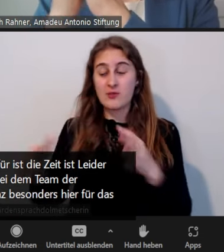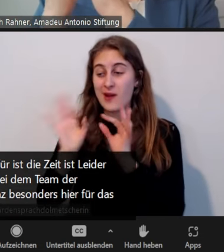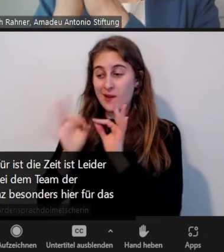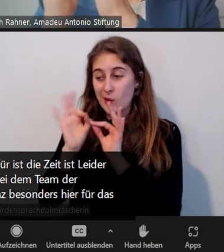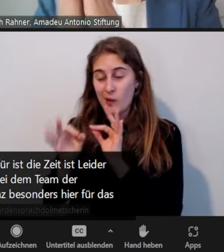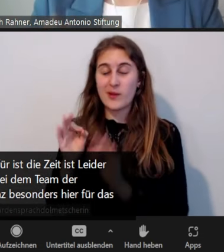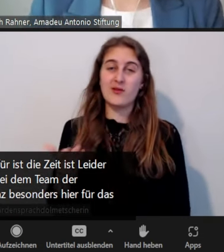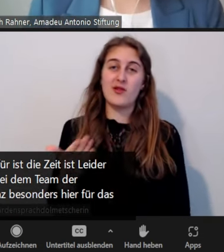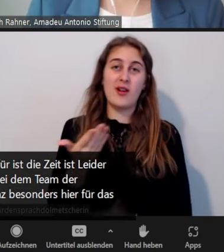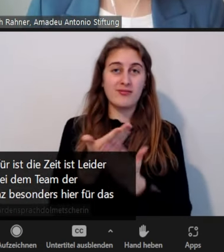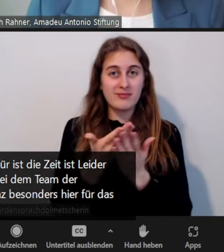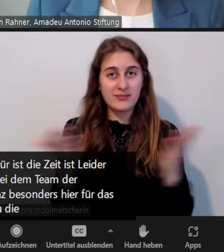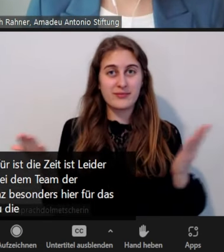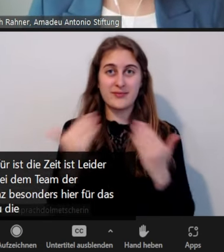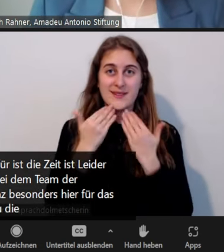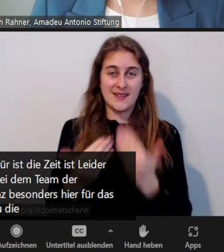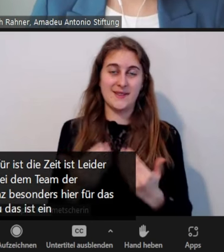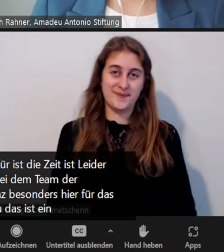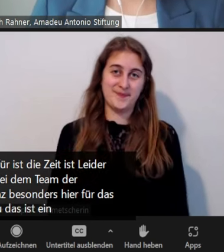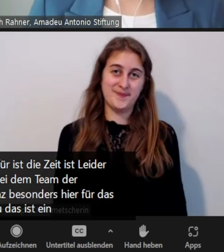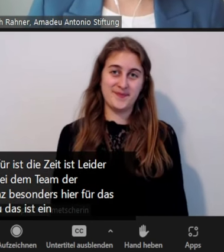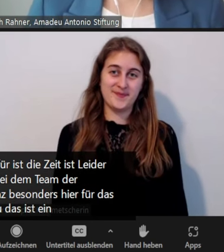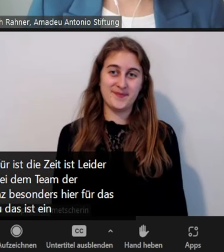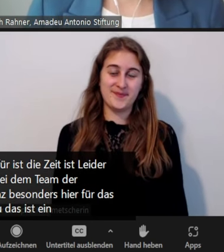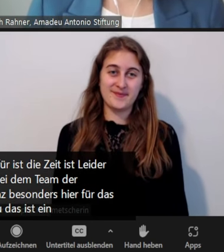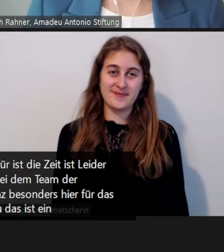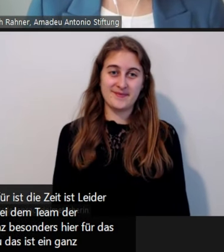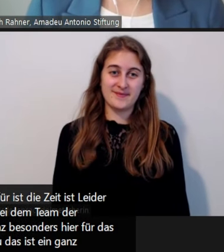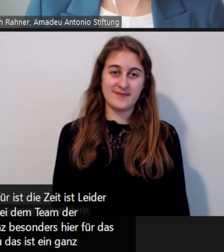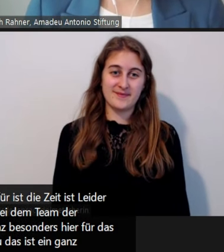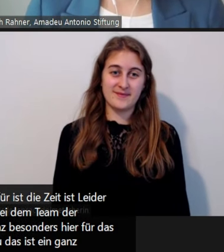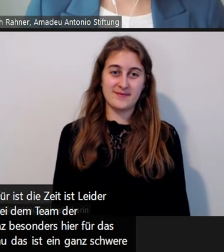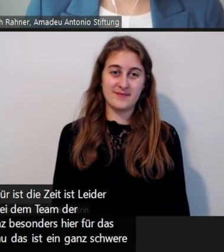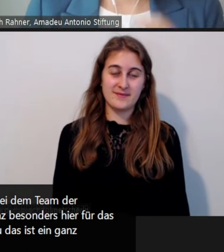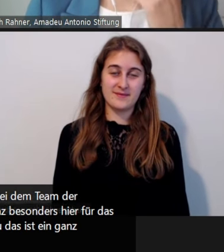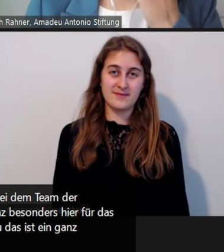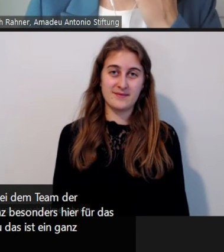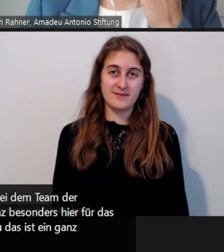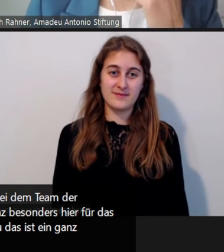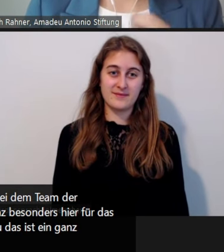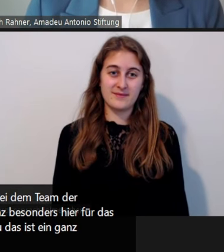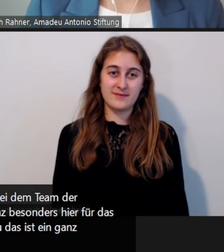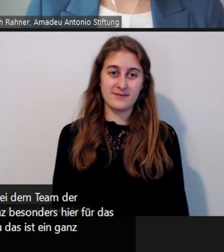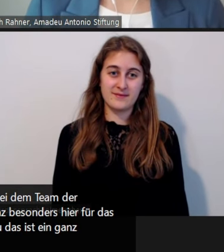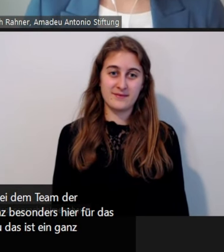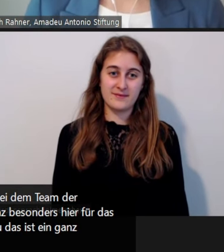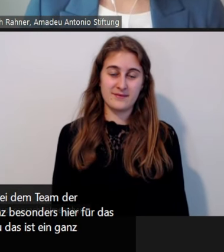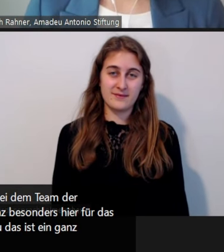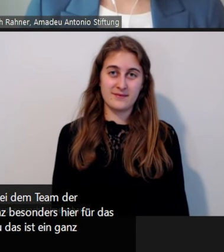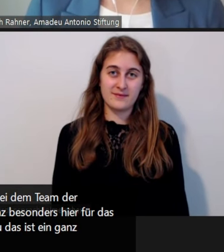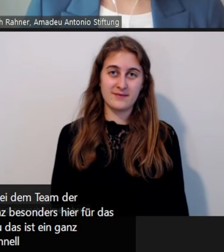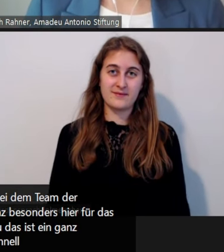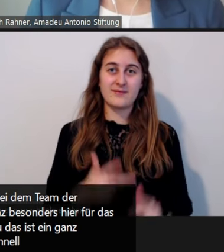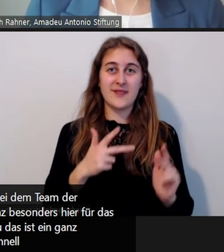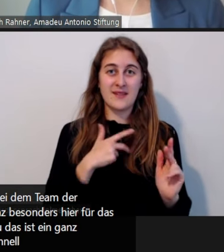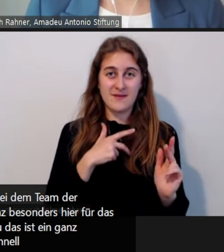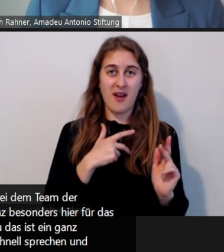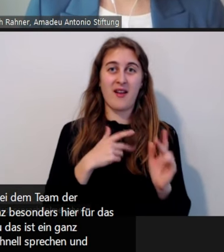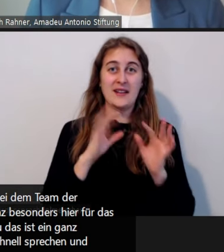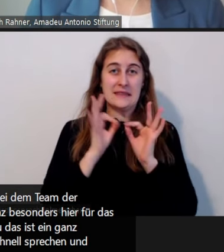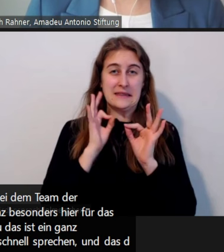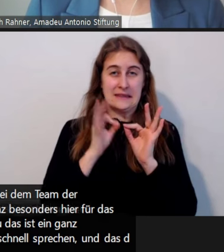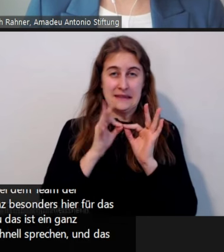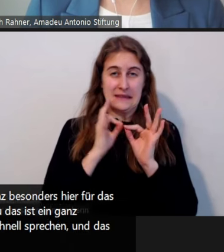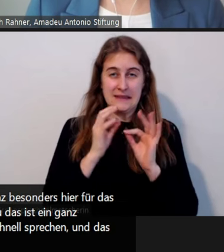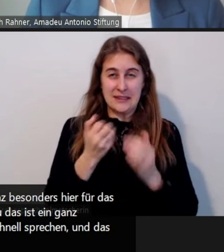ein, genau, das ist ein ganz schwerer Job, weil wir tendenziell immer zu schnell sprechen und das dann